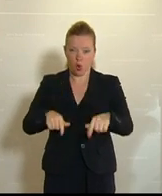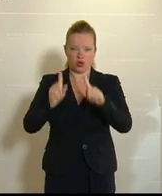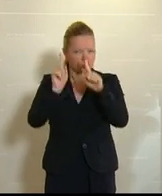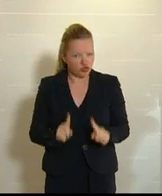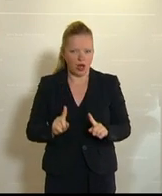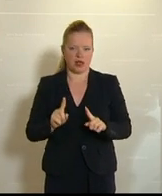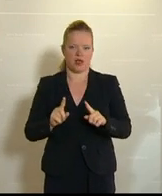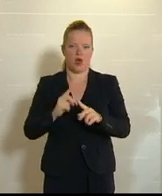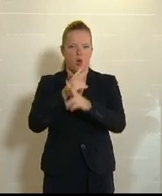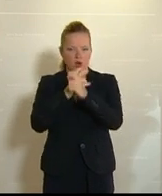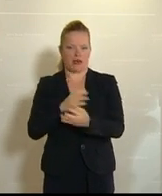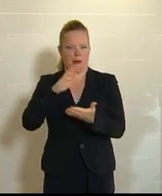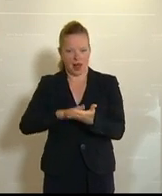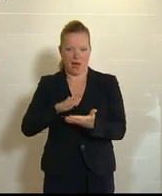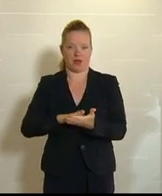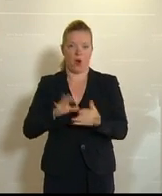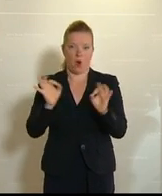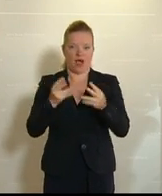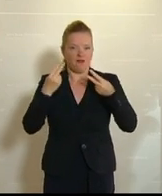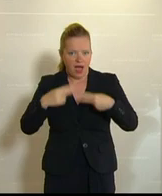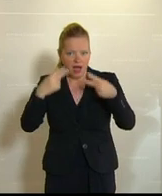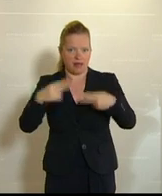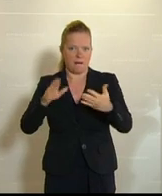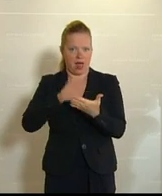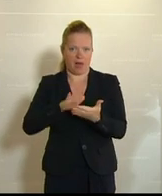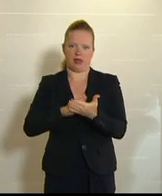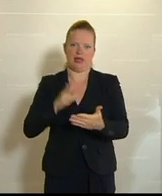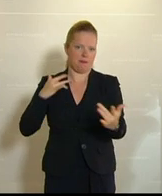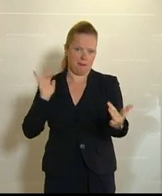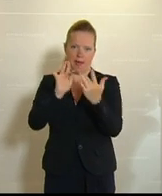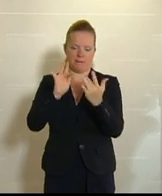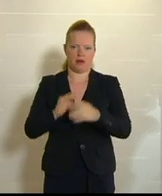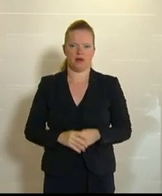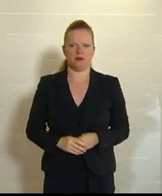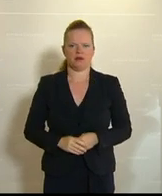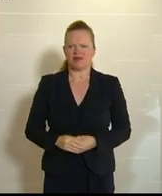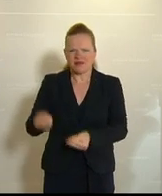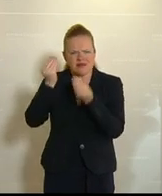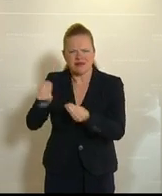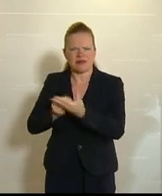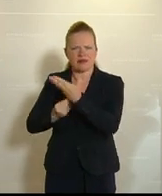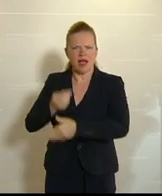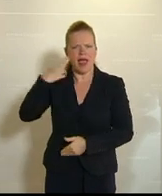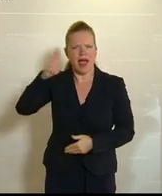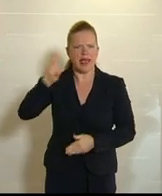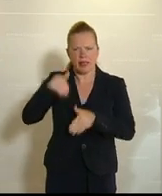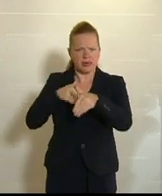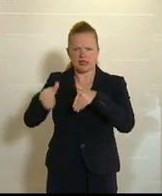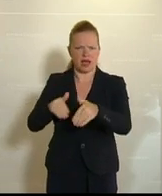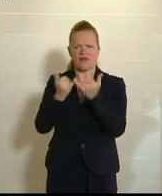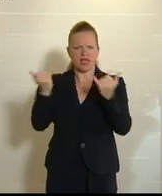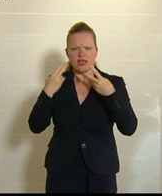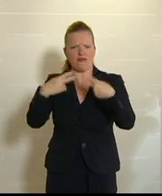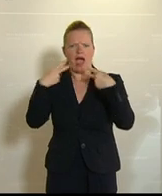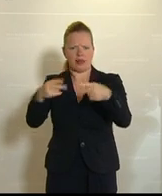in Österreich eingerissen sind und weiter Bestand haben. Ja, verdammt noch einmal, Herr Innenminister, wo kommen wir denn